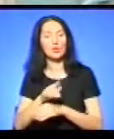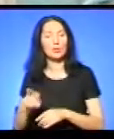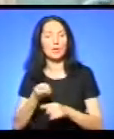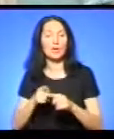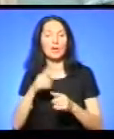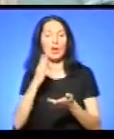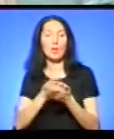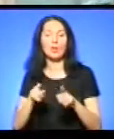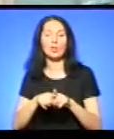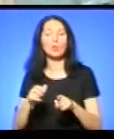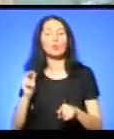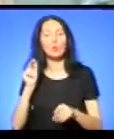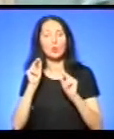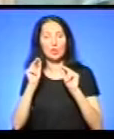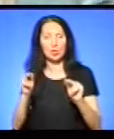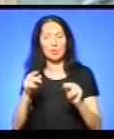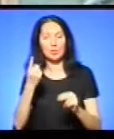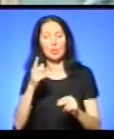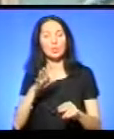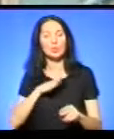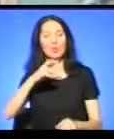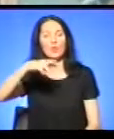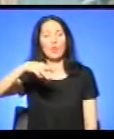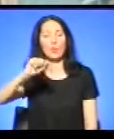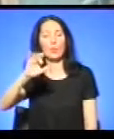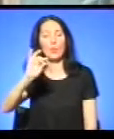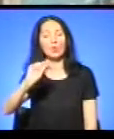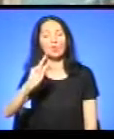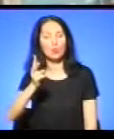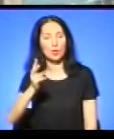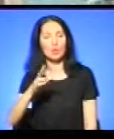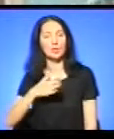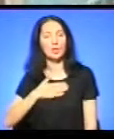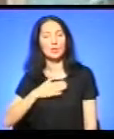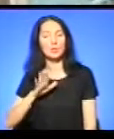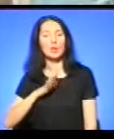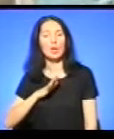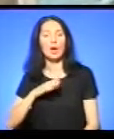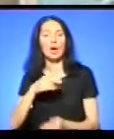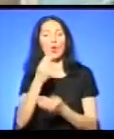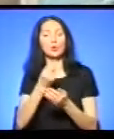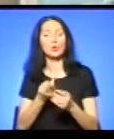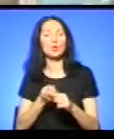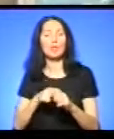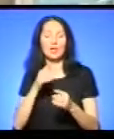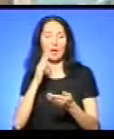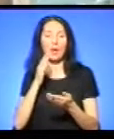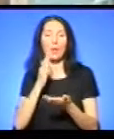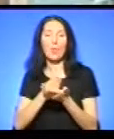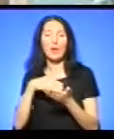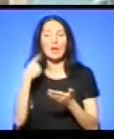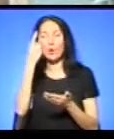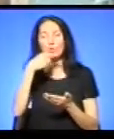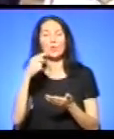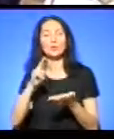честі. Першим був Іван Степанович Марчук. Вона друга художниця, яка має вже власну марку. Тож чекаємо, що з'явиться і марк в каталог